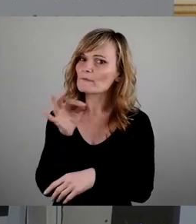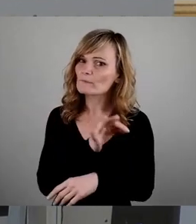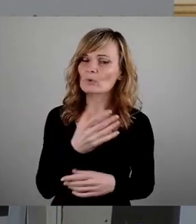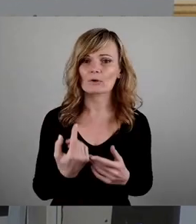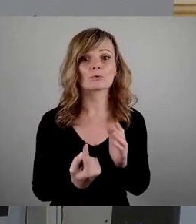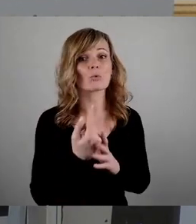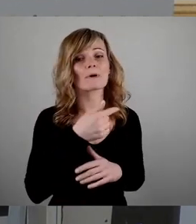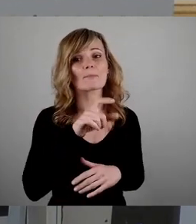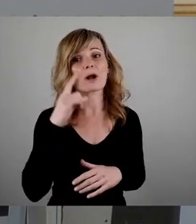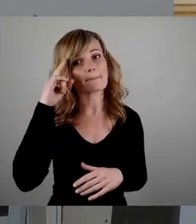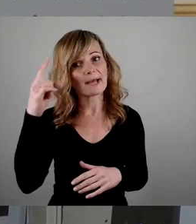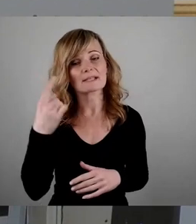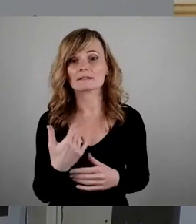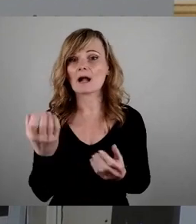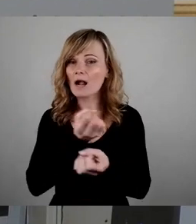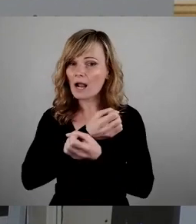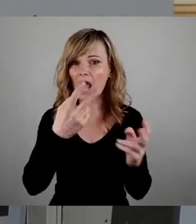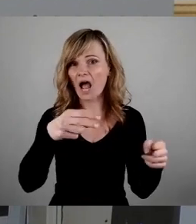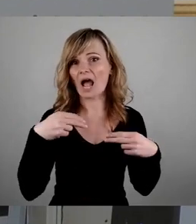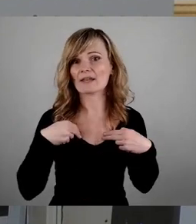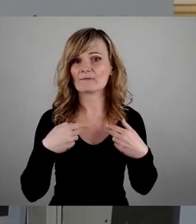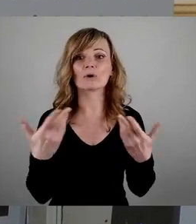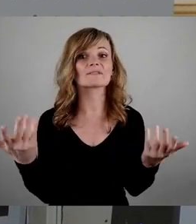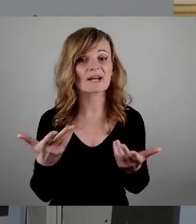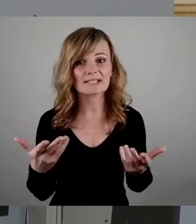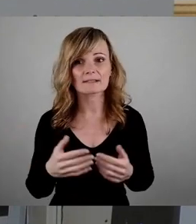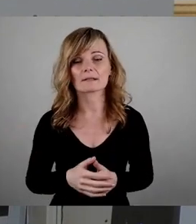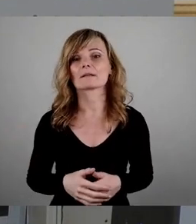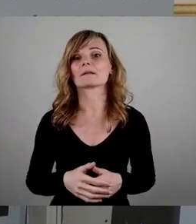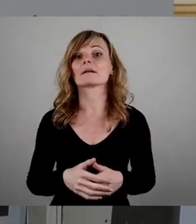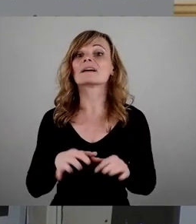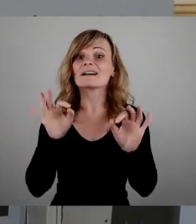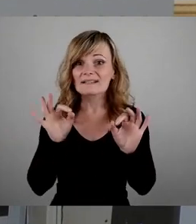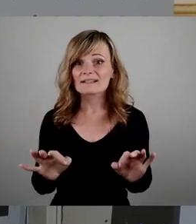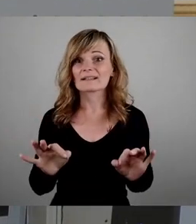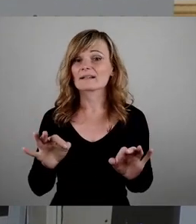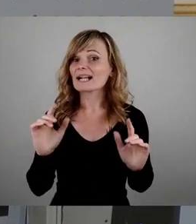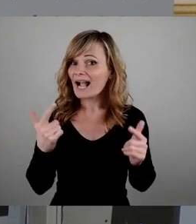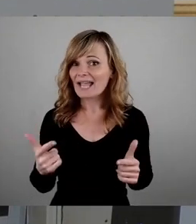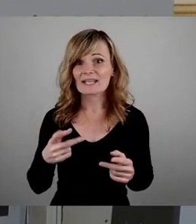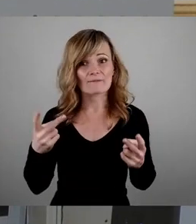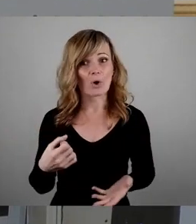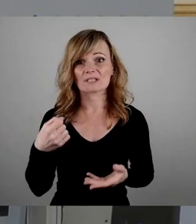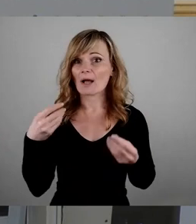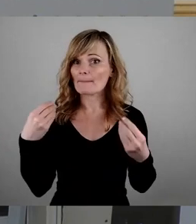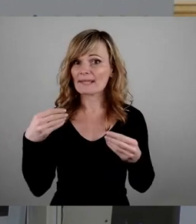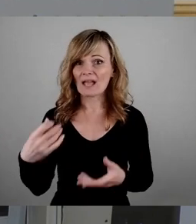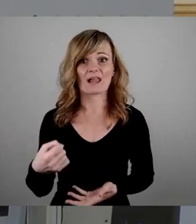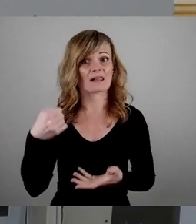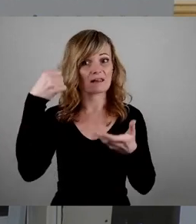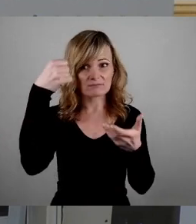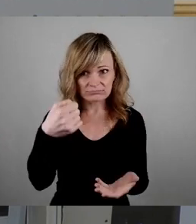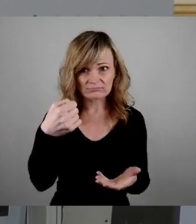deutlich das Folgende mitgeteilt. Zitat, falls keine Fördermittel für die Sanierung des Luftbades Dölchen